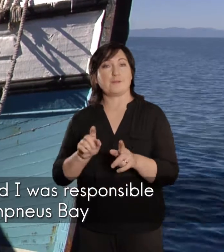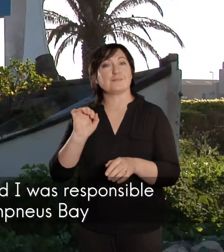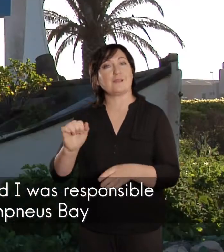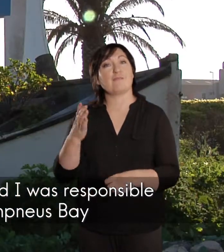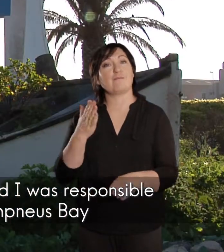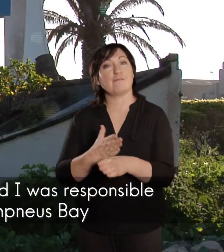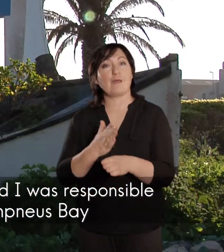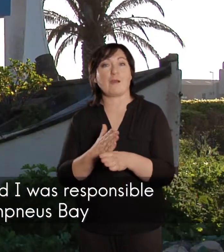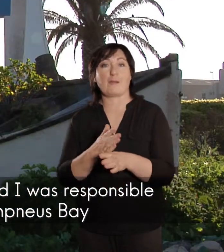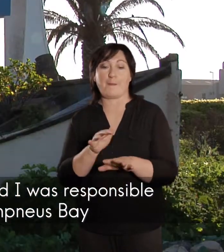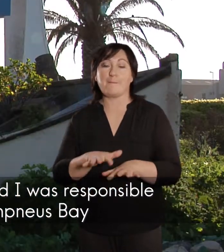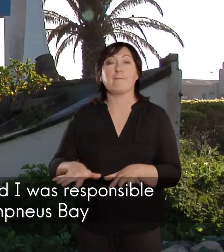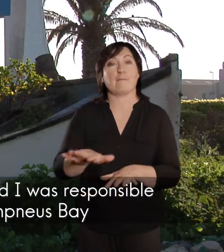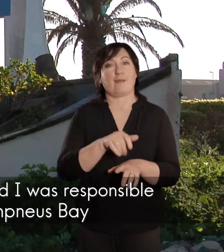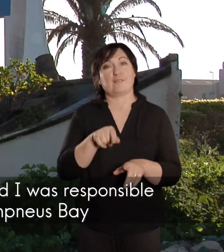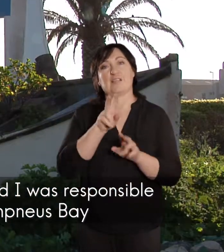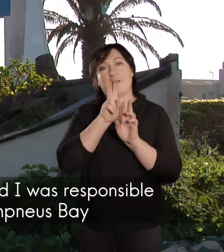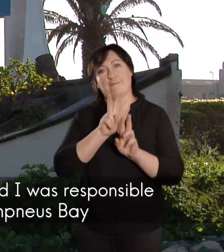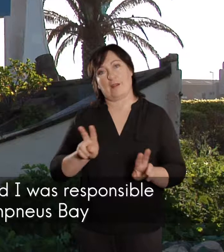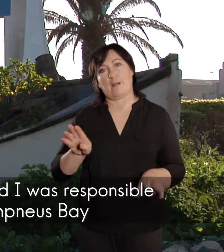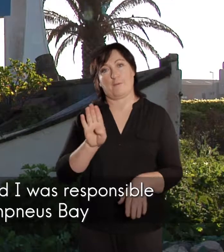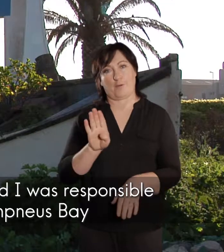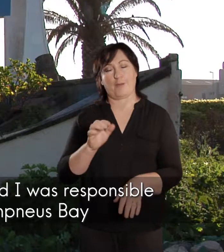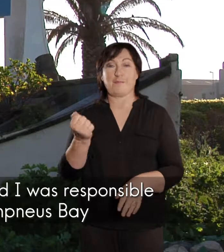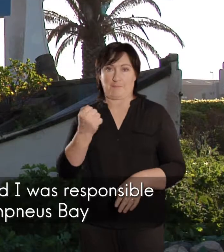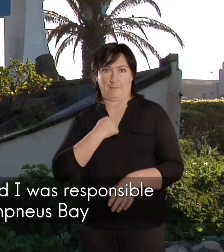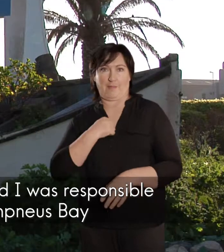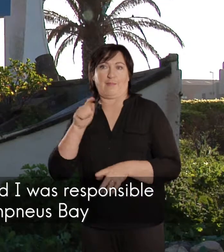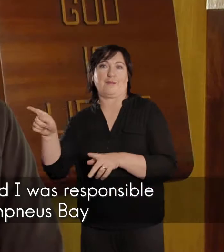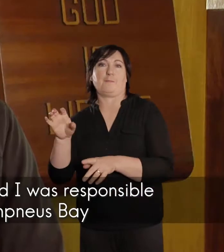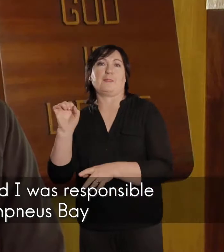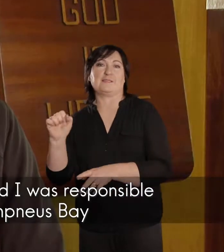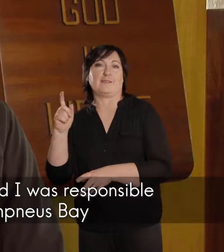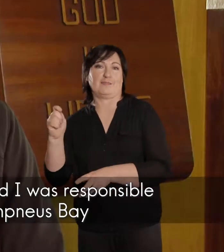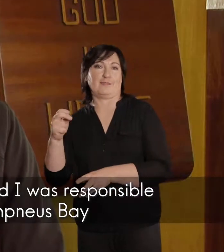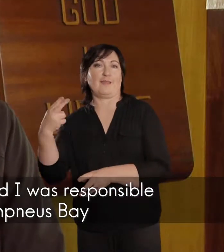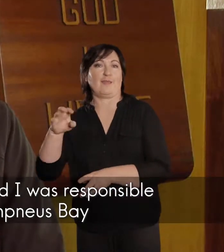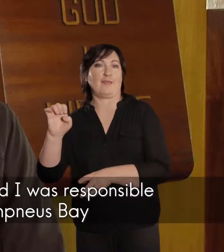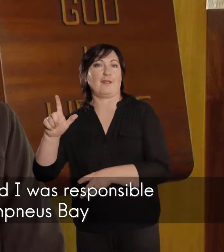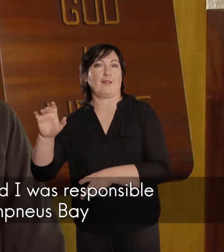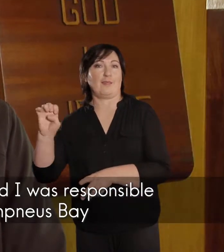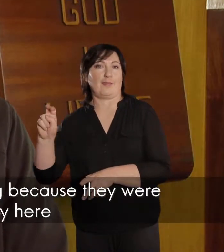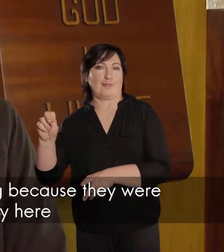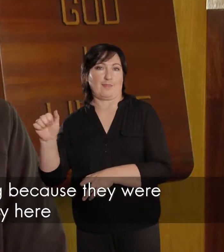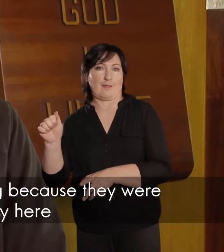standplaas kan die mens maar sê, hier in Vrede mig, en my na was onder in Sint-Helena baie, stomp nie swaai,